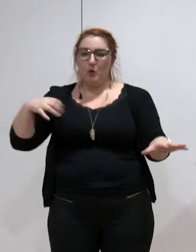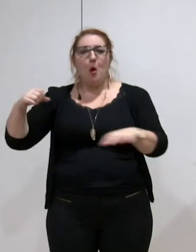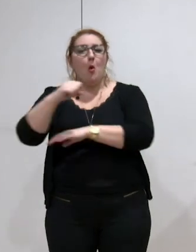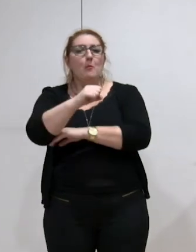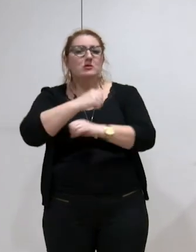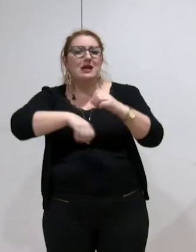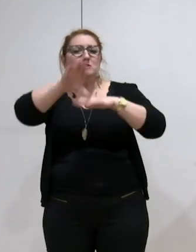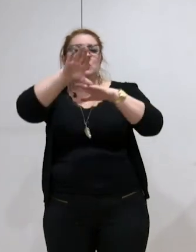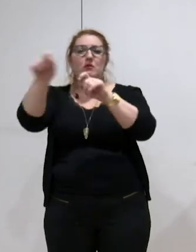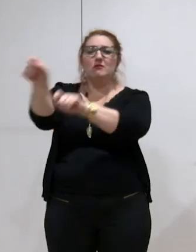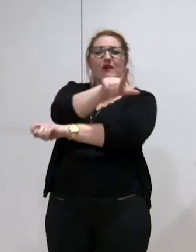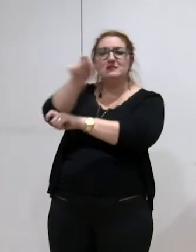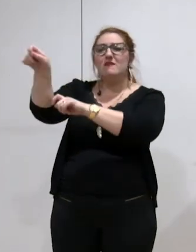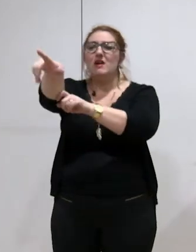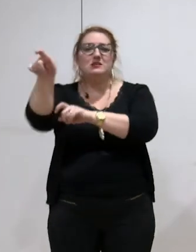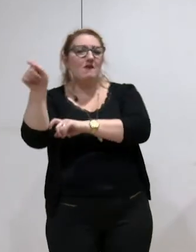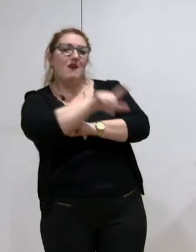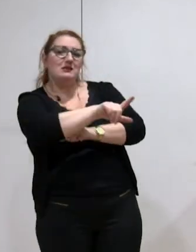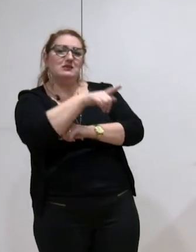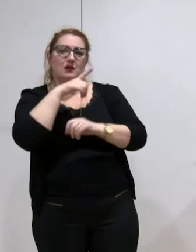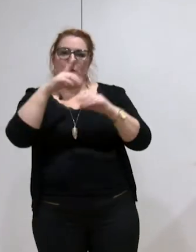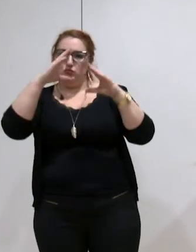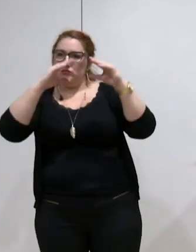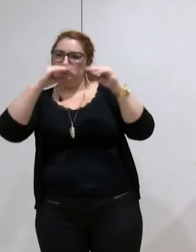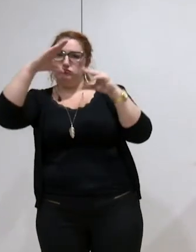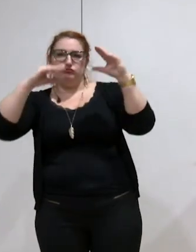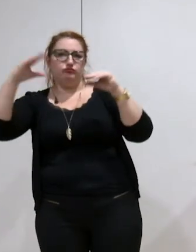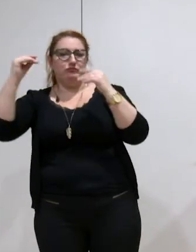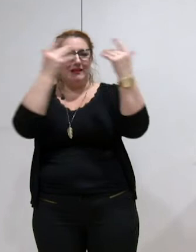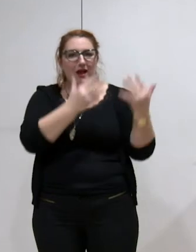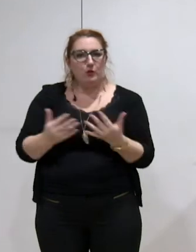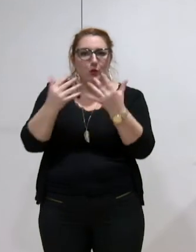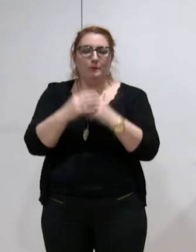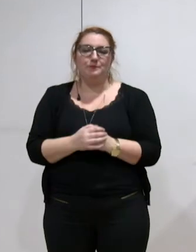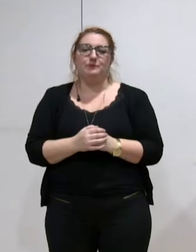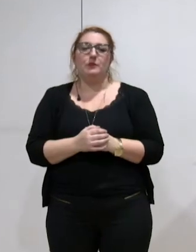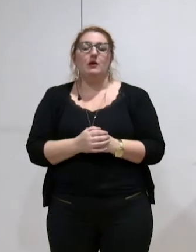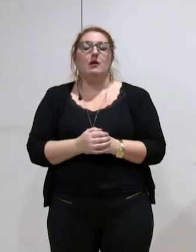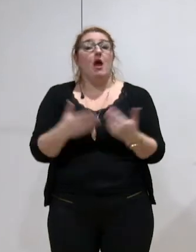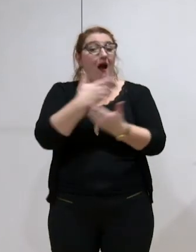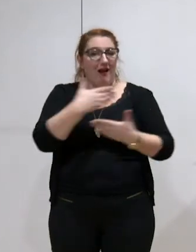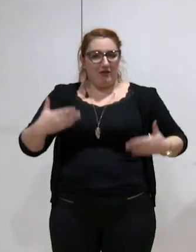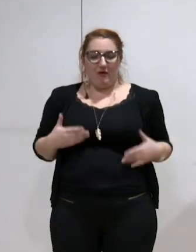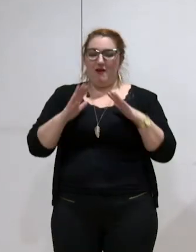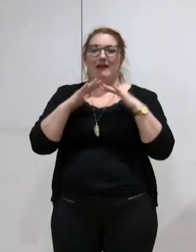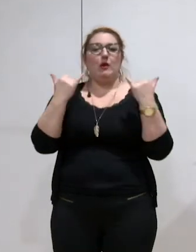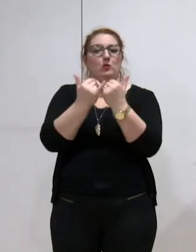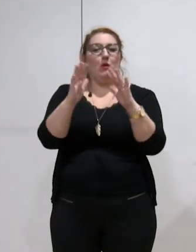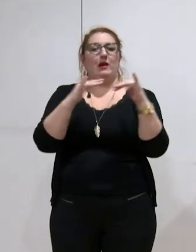compensation versées aux communes. Le processus s'est terminé par deux réunions d'approbation